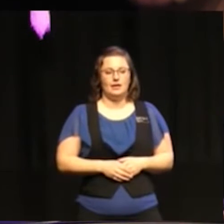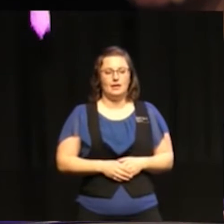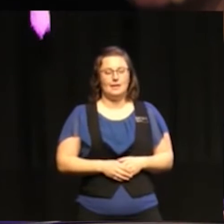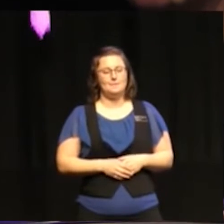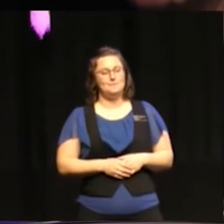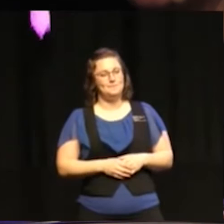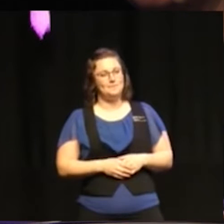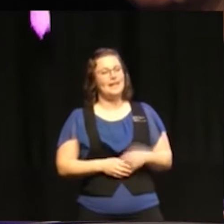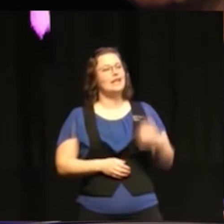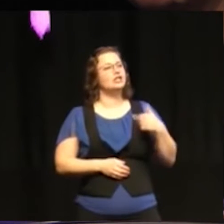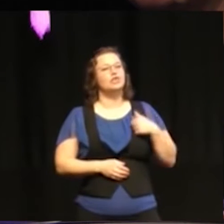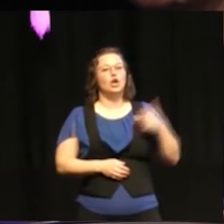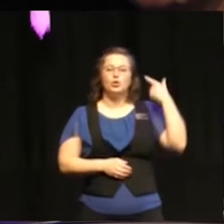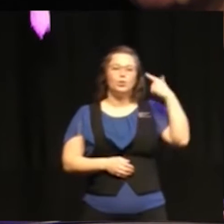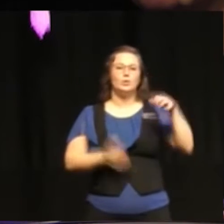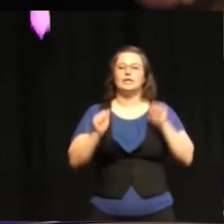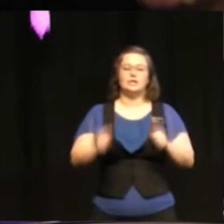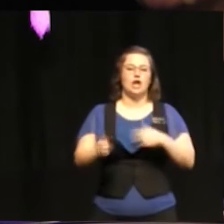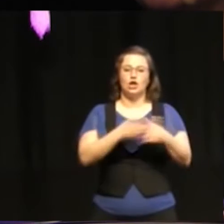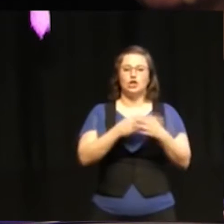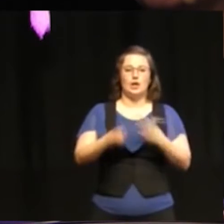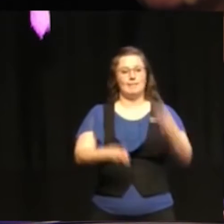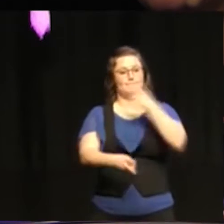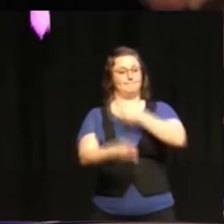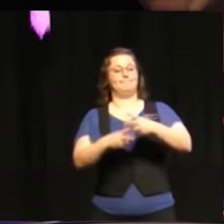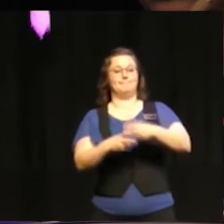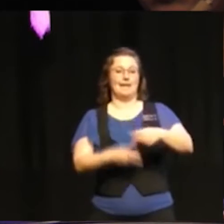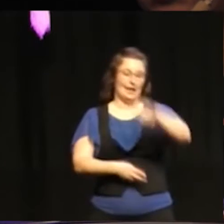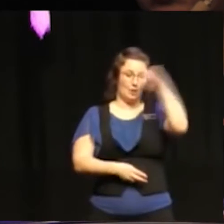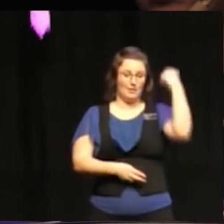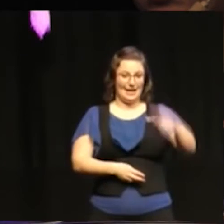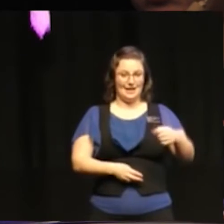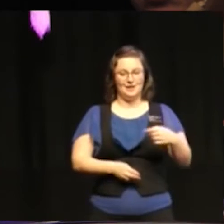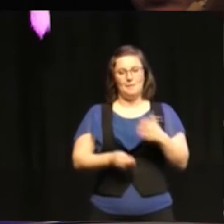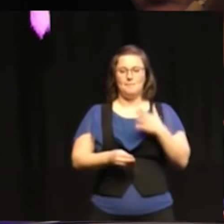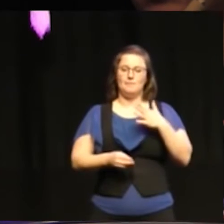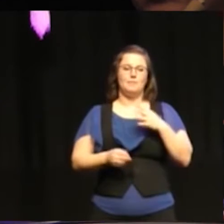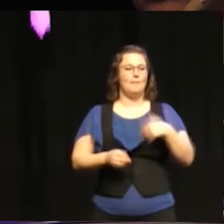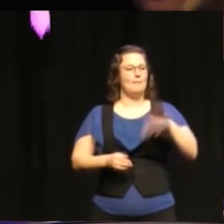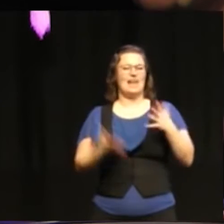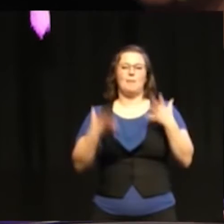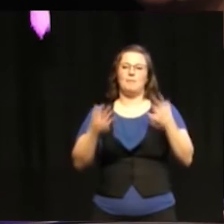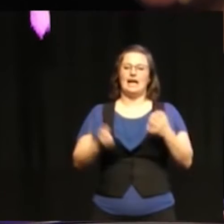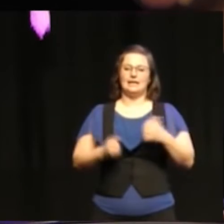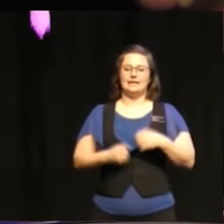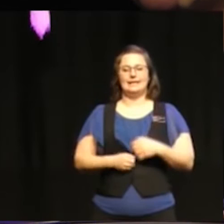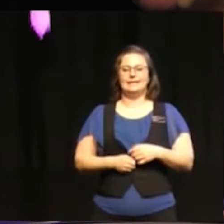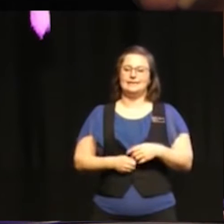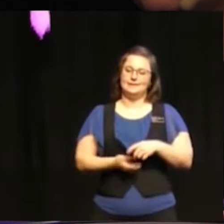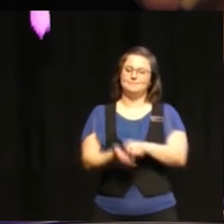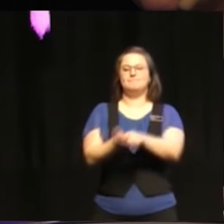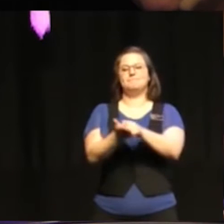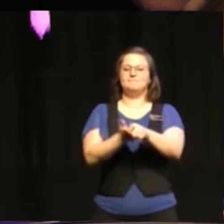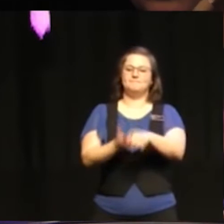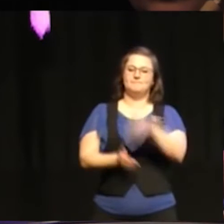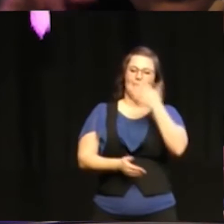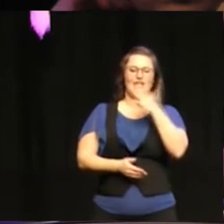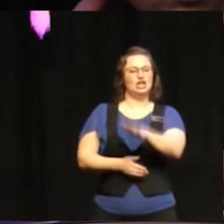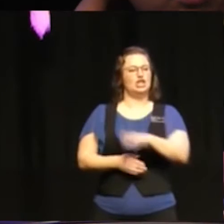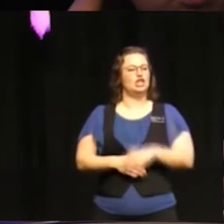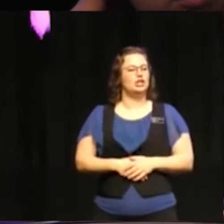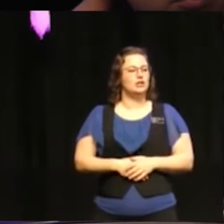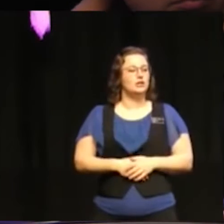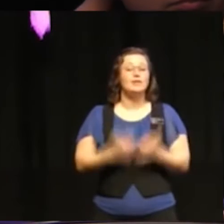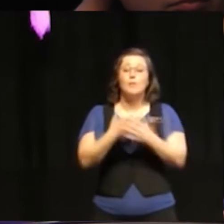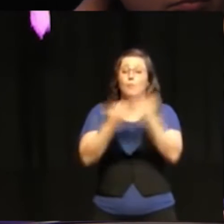Men jag tror inte man ska göra det mer komplicerat än vad det är. Bara en ganska pragmatisk approach. som du säger, på många av målen, det finns ju